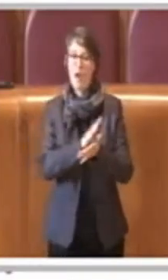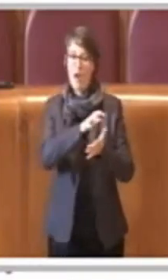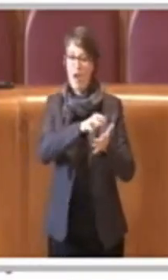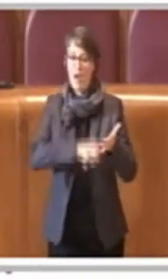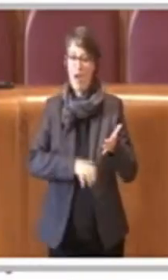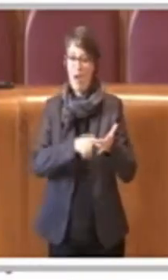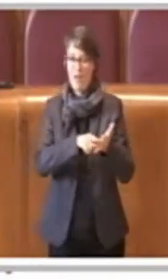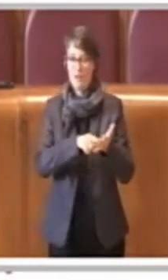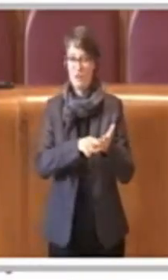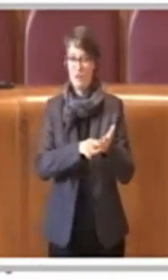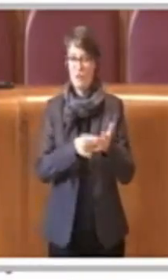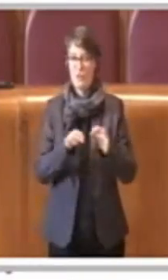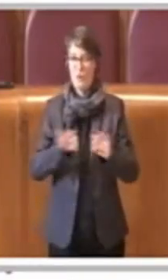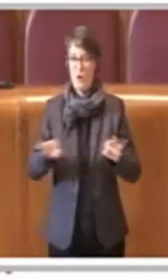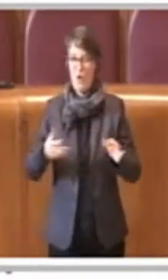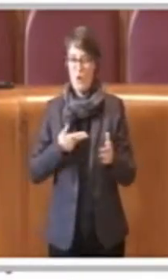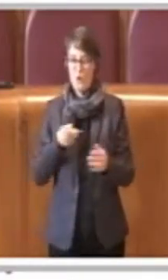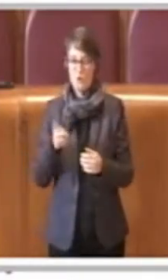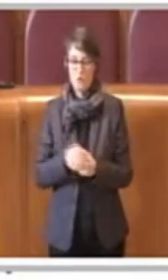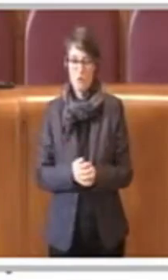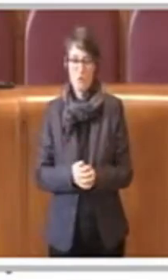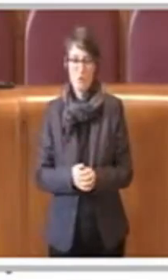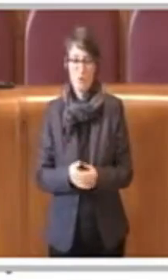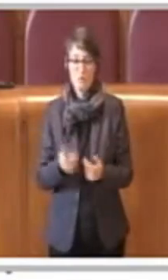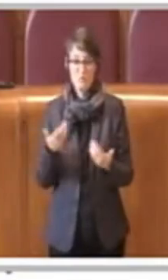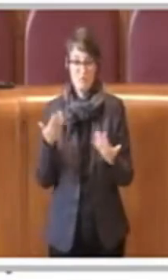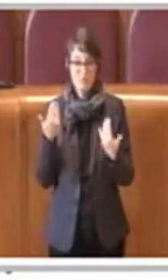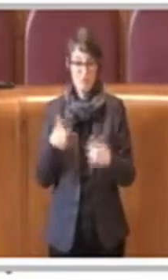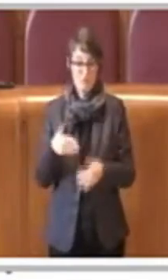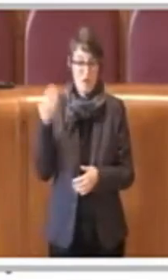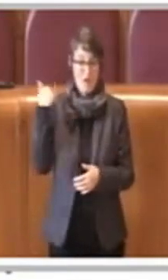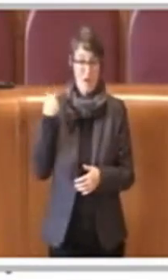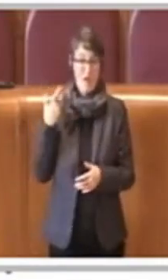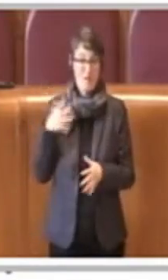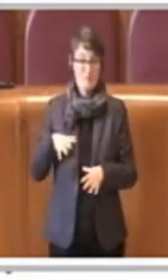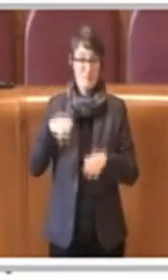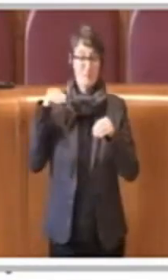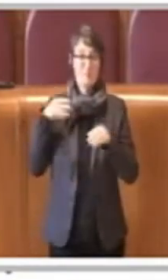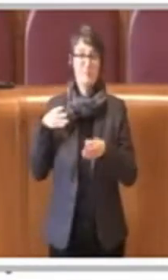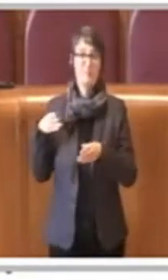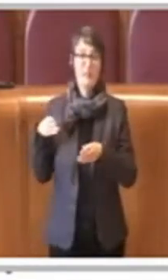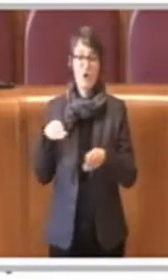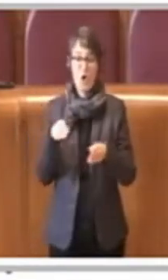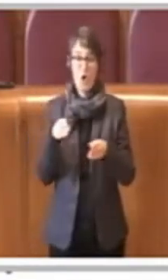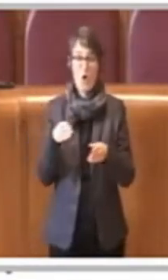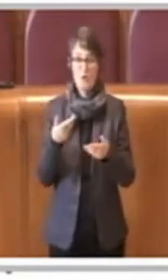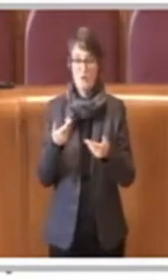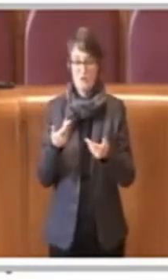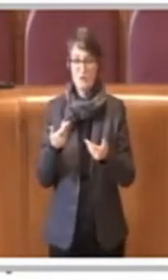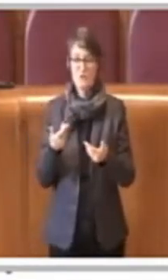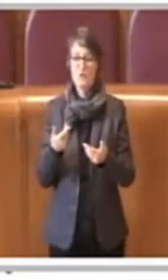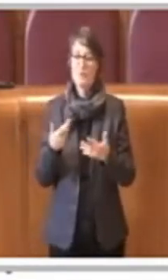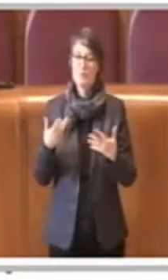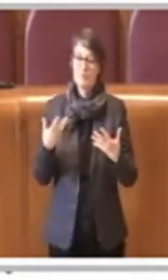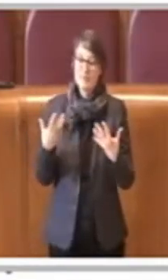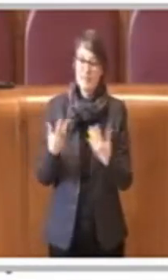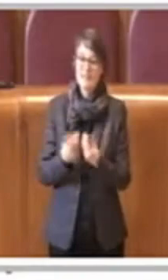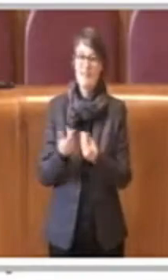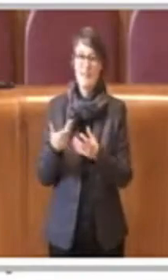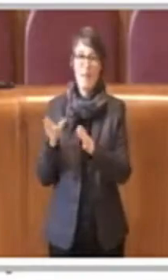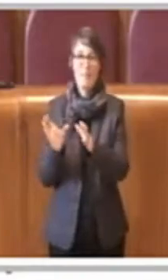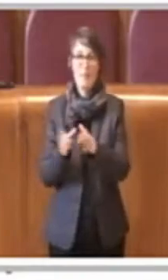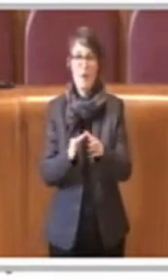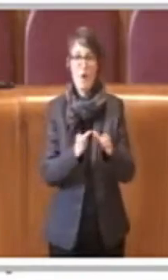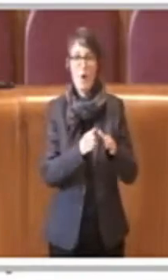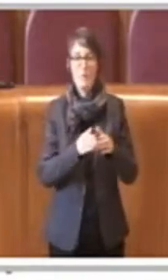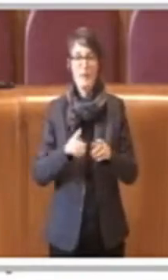policy. Perciò nacque un percorso dal basso con i comitati, con i vari cittadini che si occupano di